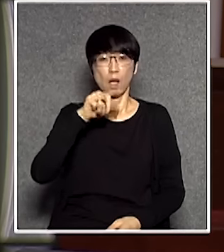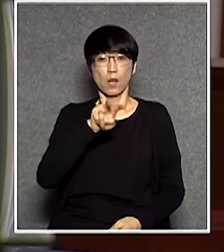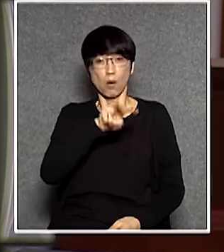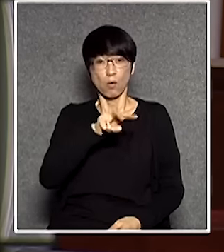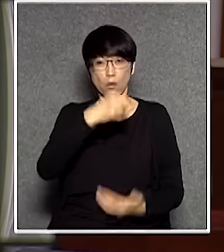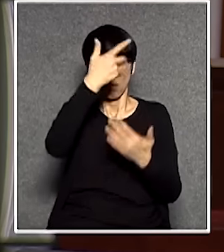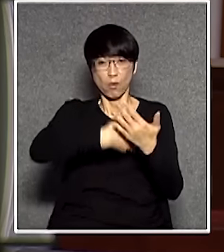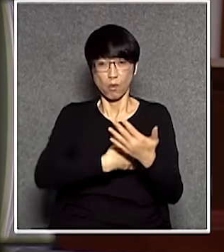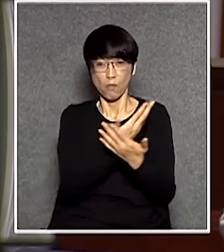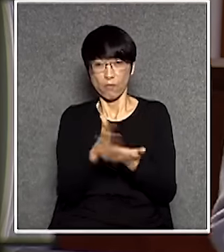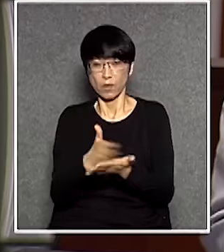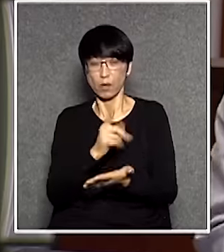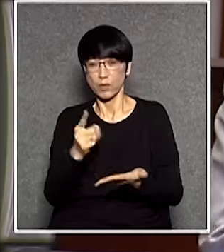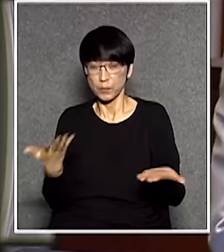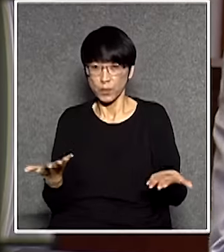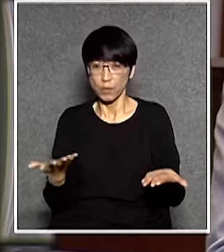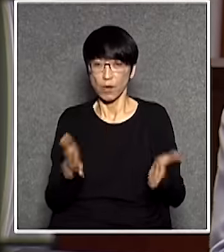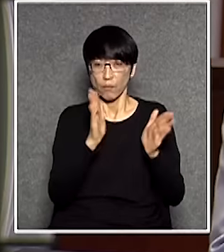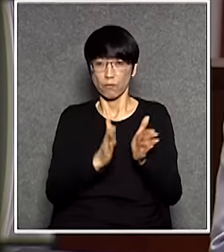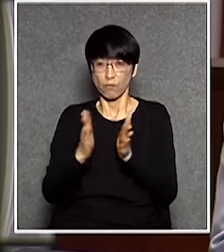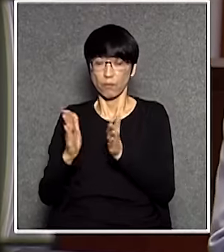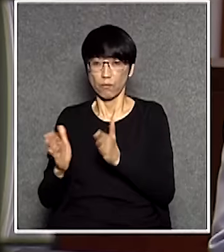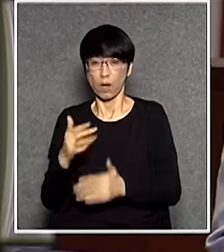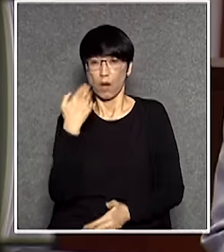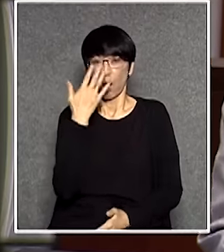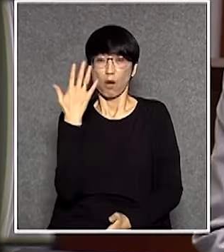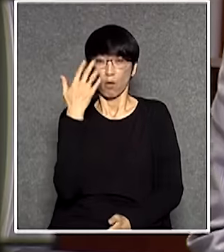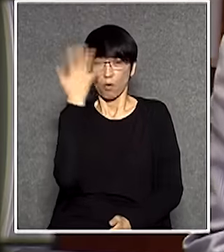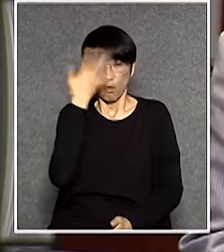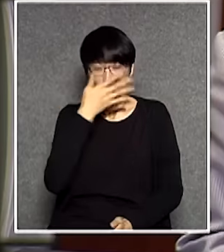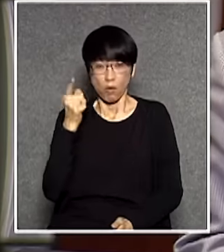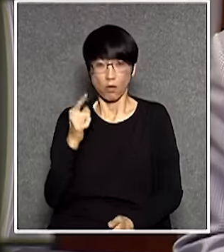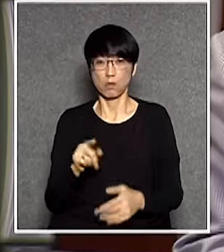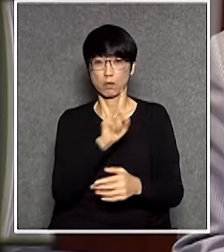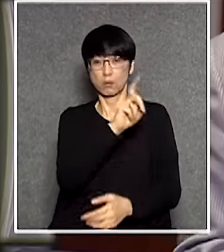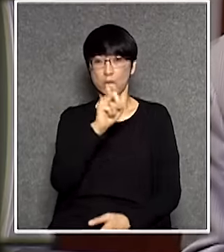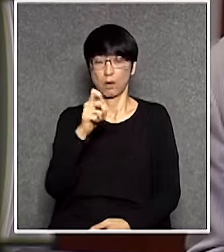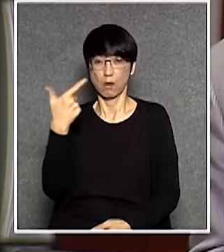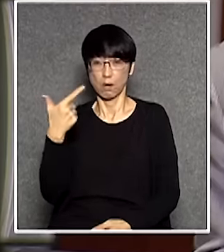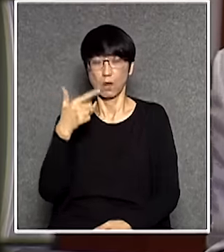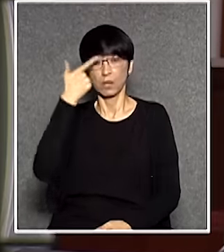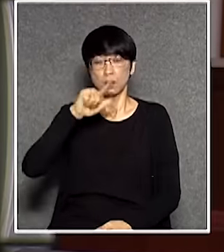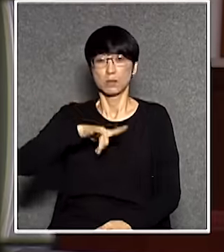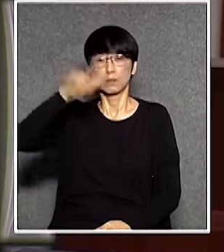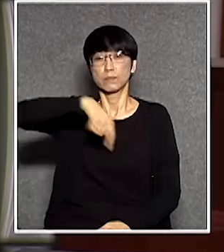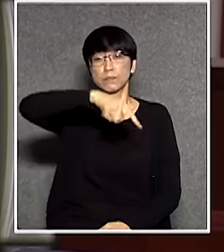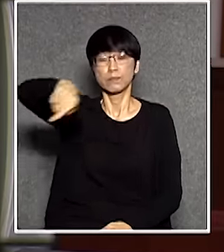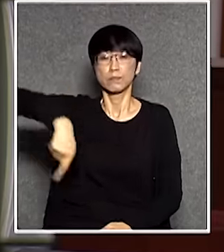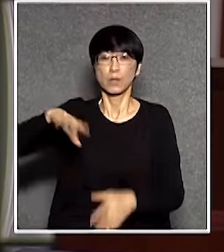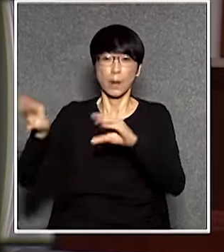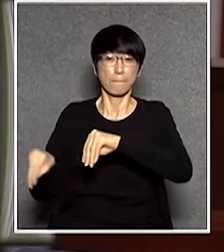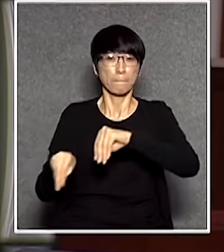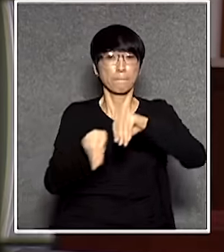這樣呢怎麼分階段呢又說不清楚1998年新機場啟用涉及整個機場的搬遷